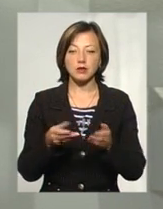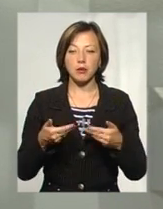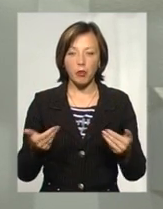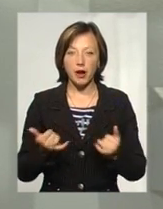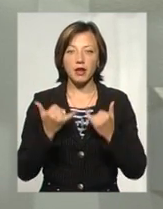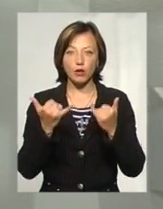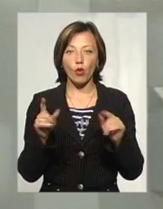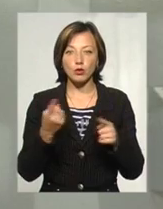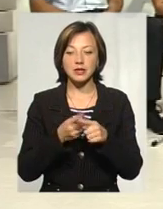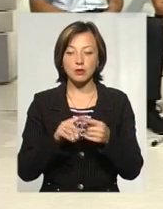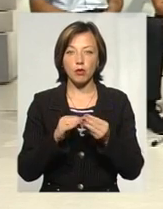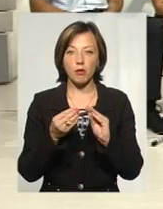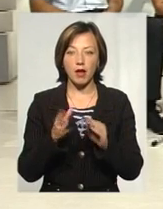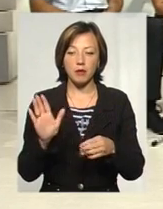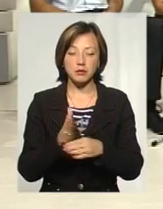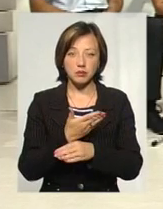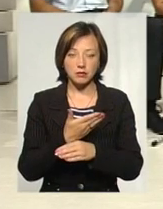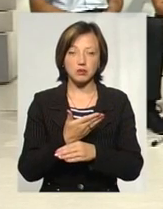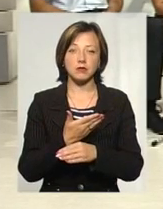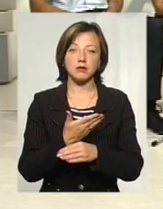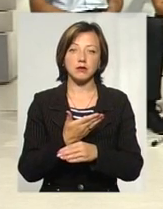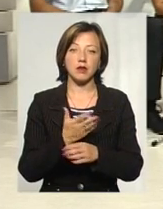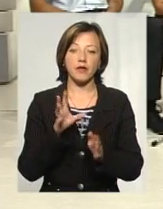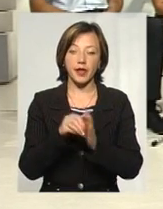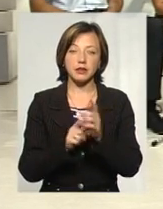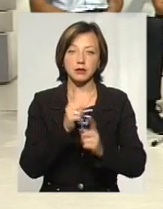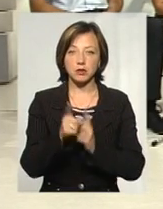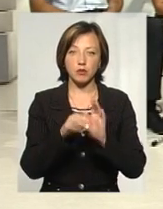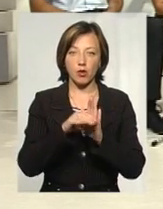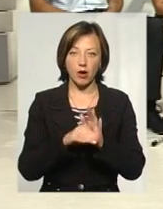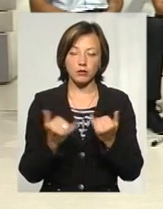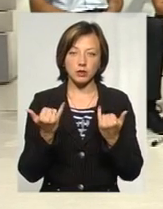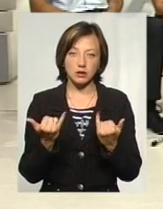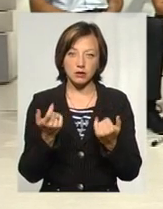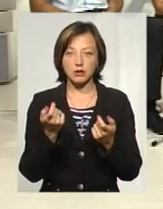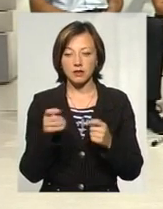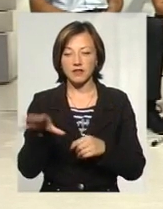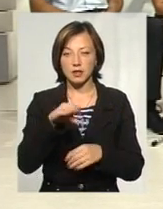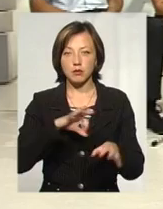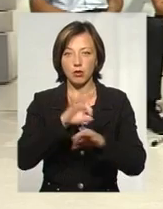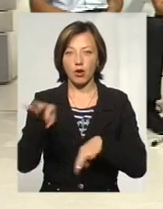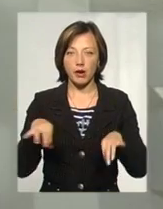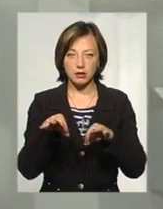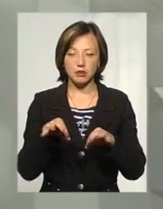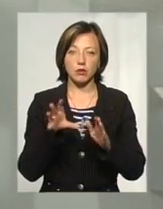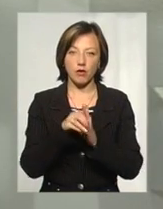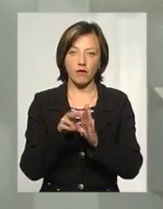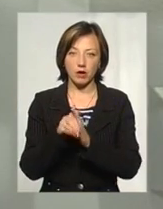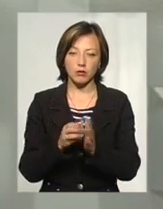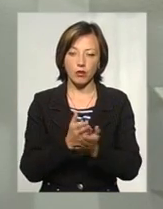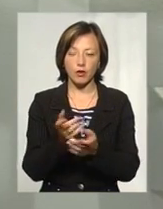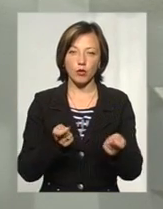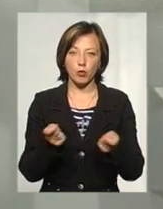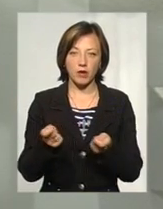ми для того, щоб ці проблеми з ініціативними групами усунути, внесли зміни в програми. І зараз всі проєкти ініціативних групів впроваджують профільними